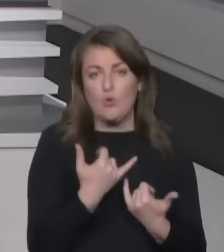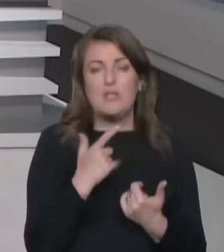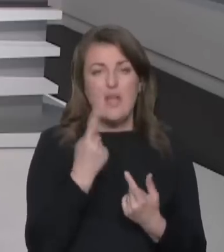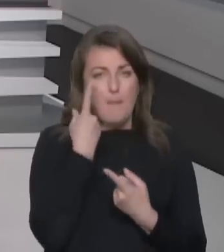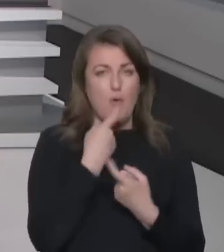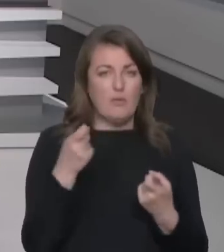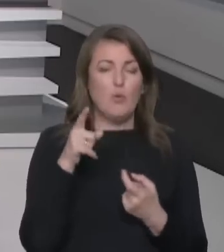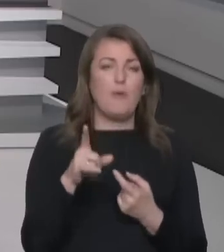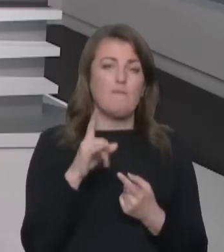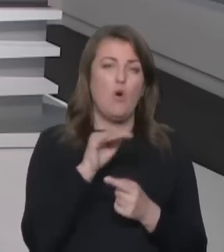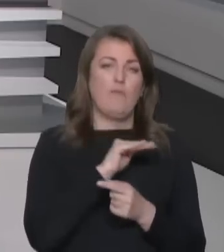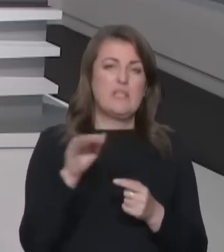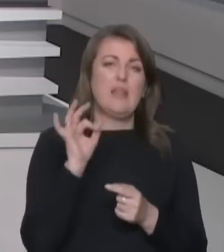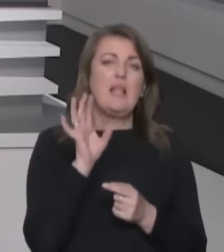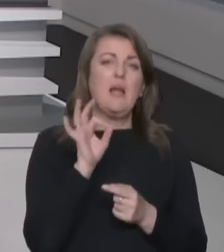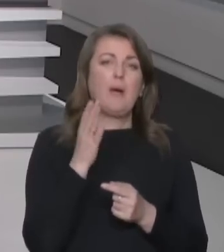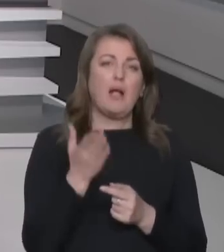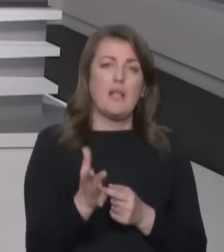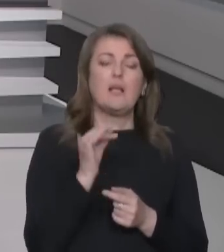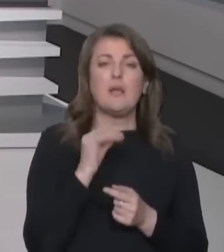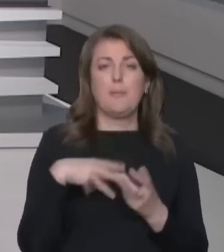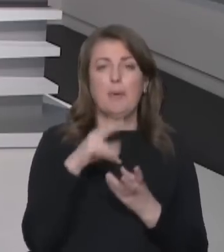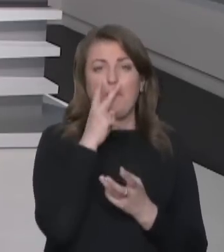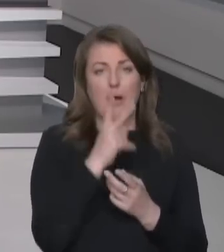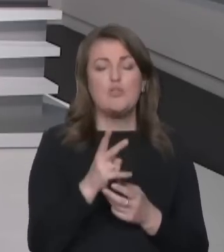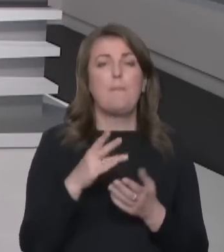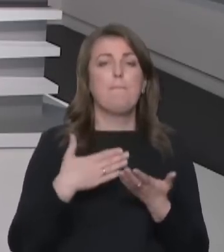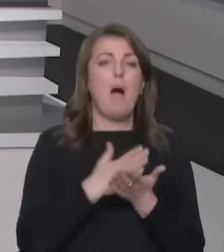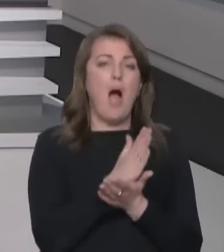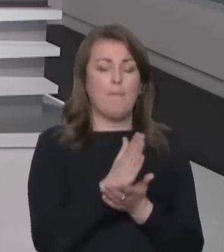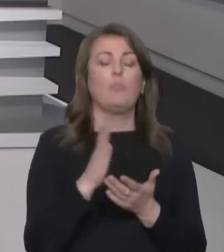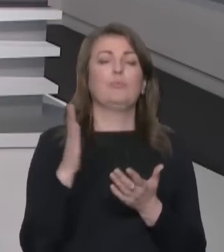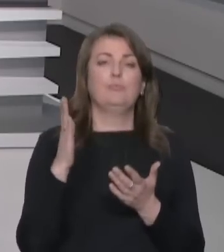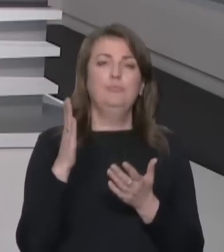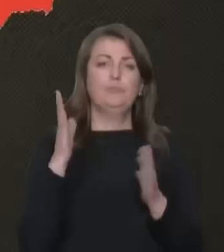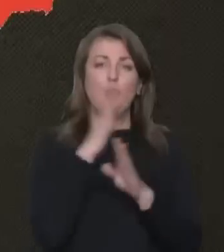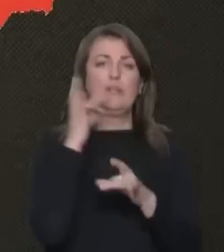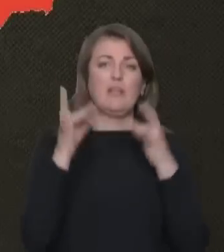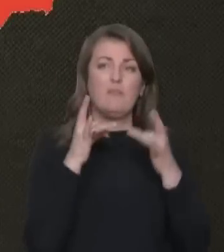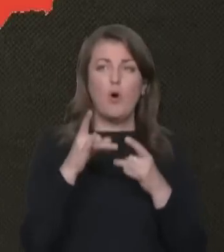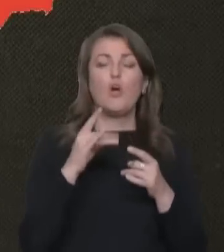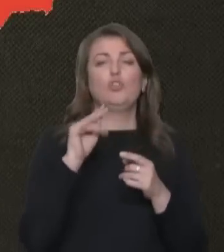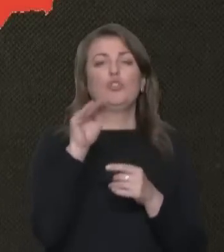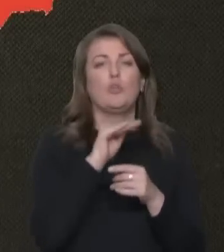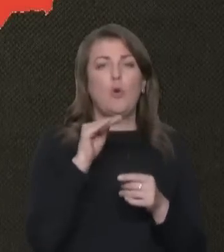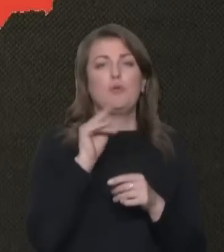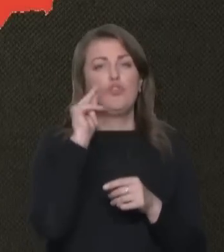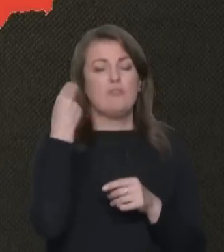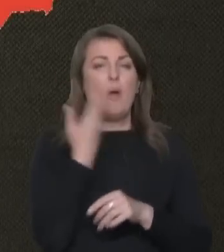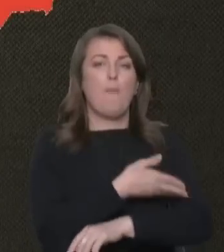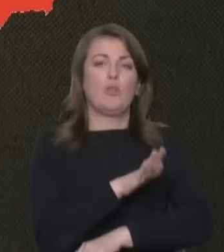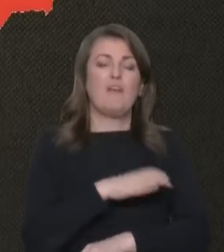повідомленням в офіційному телеграм-каналі. Ну, і ми бачимо мапу повітряних тривог. Житомирська, Чернігівська, Полтавська,